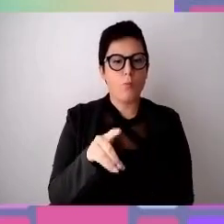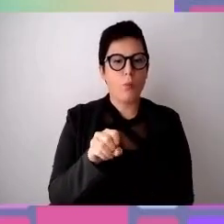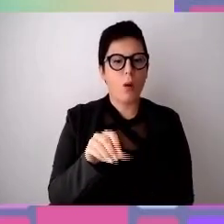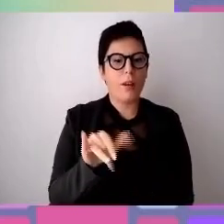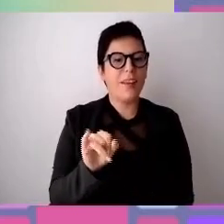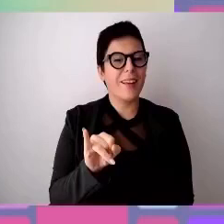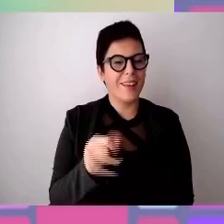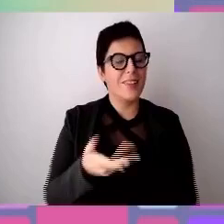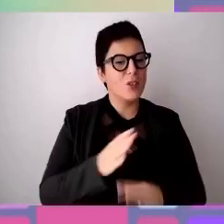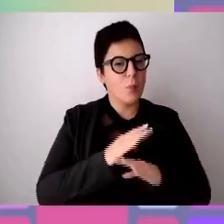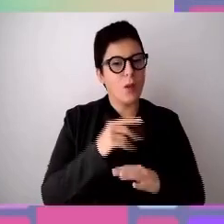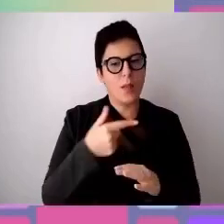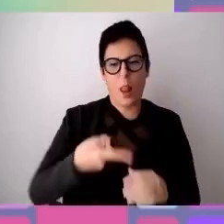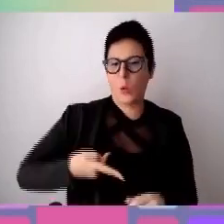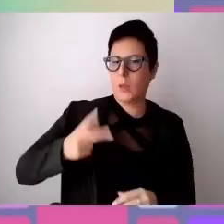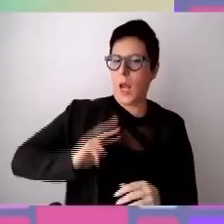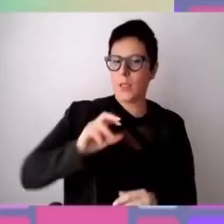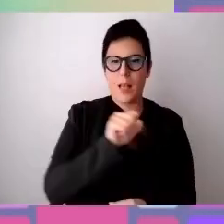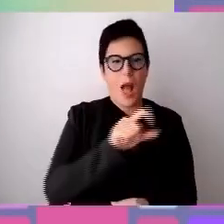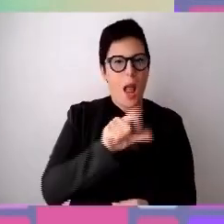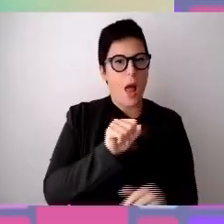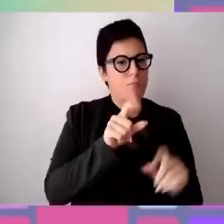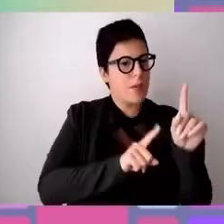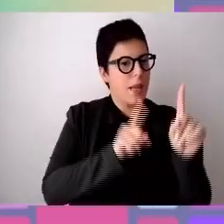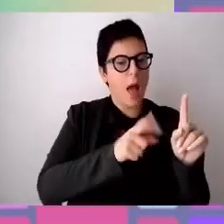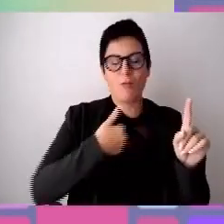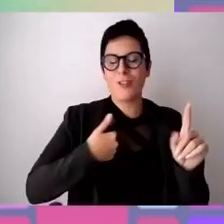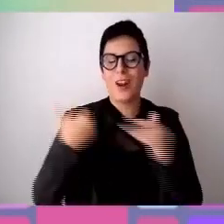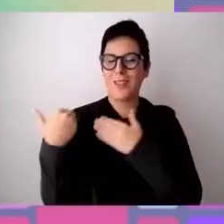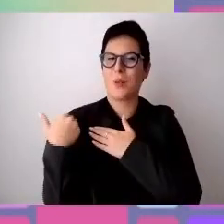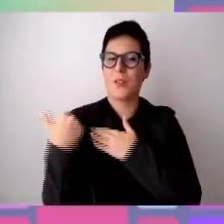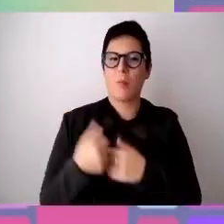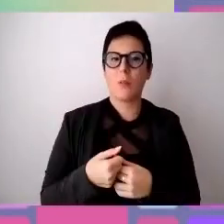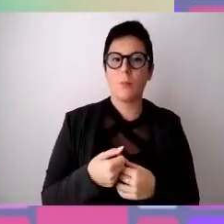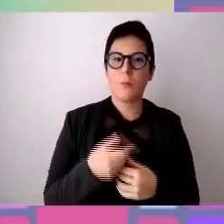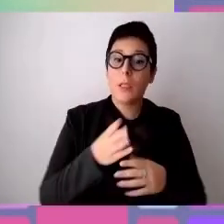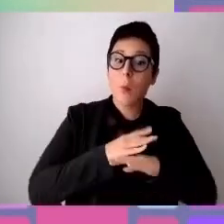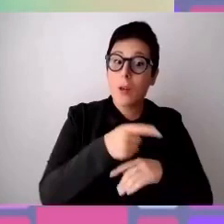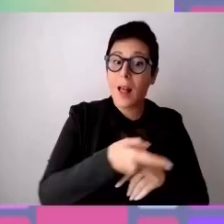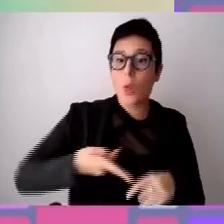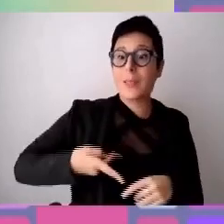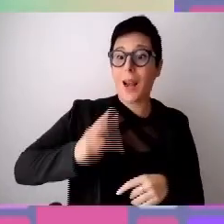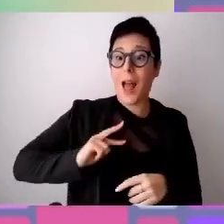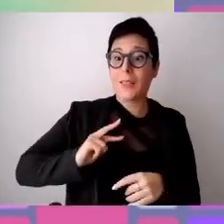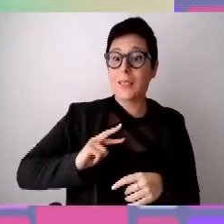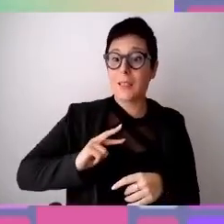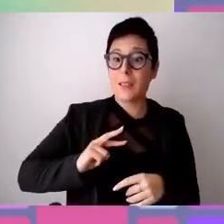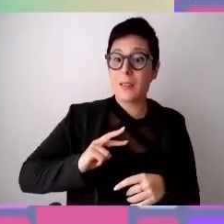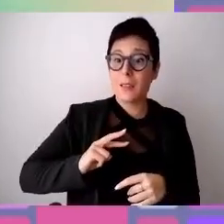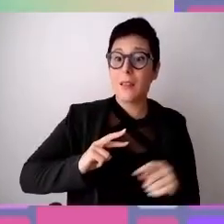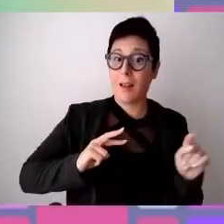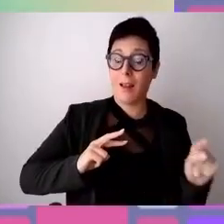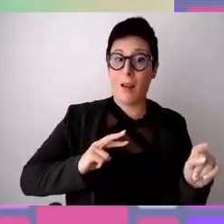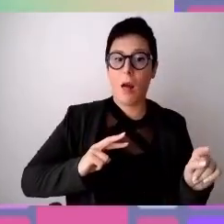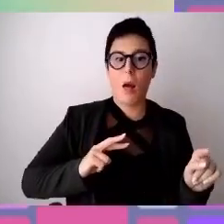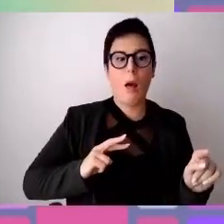via la Milano, dove lo sportello trans nasce da una forte